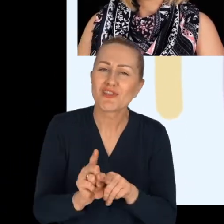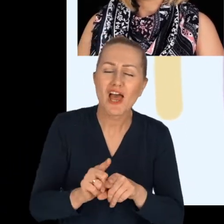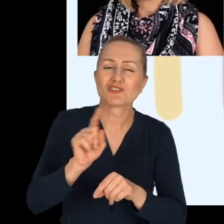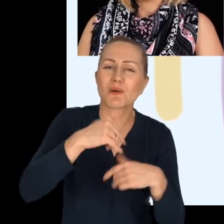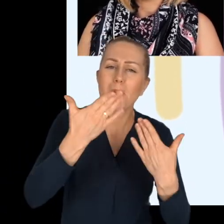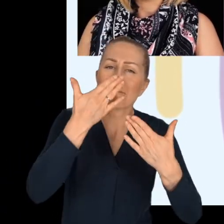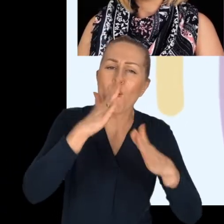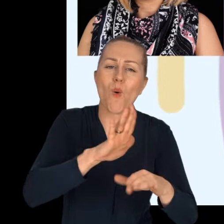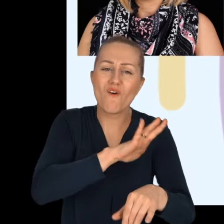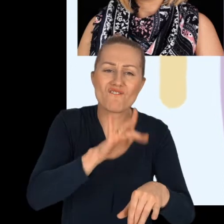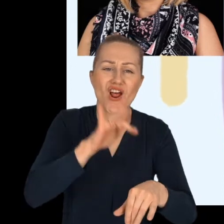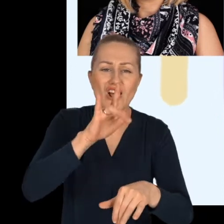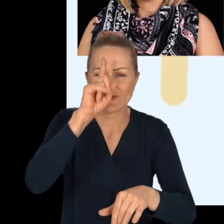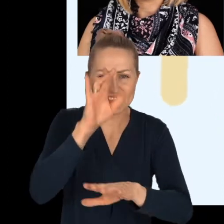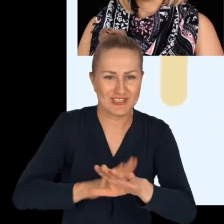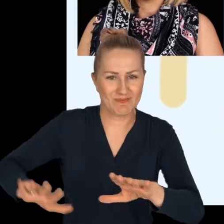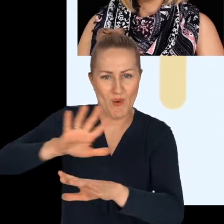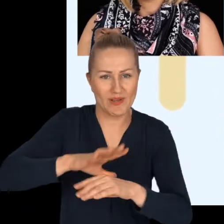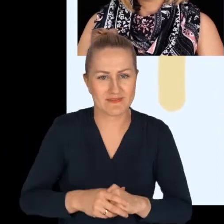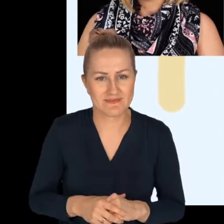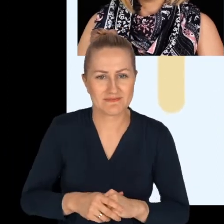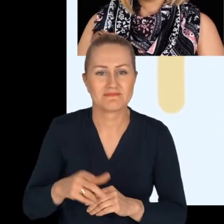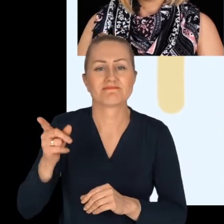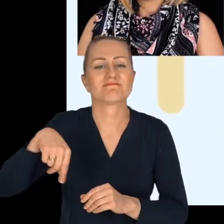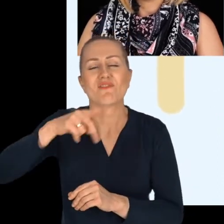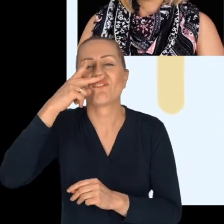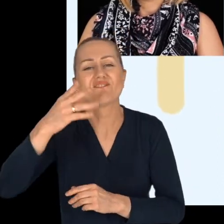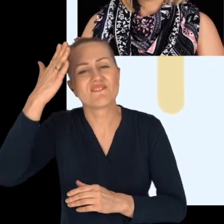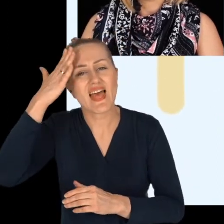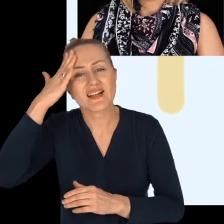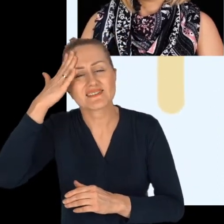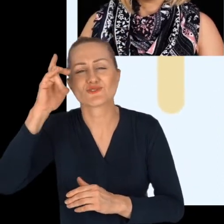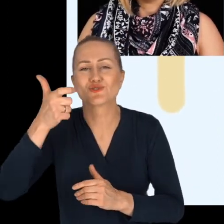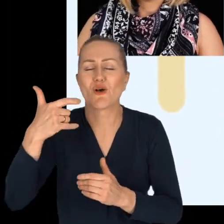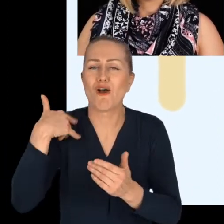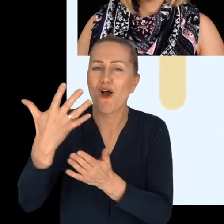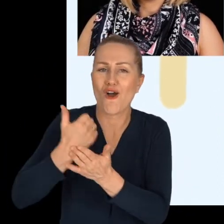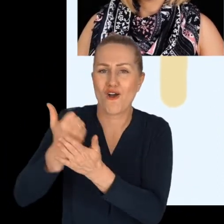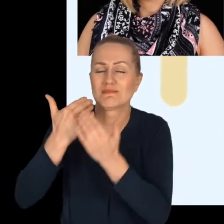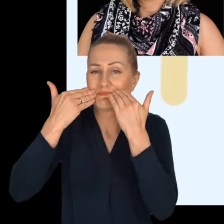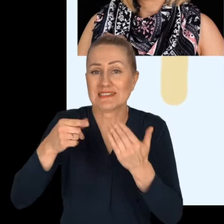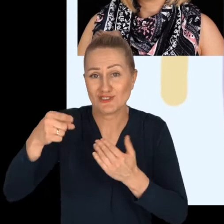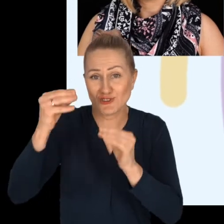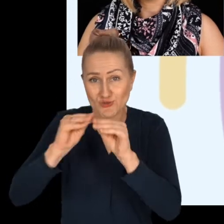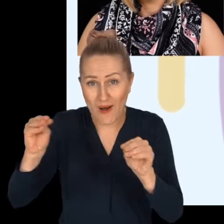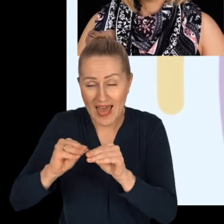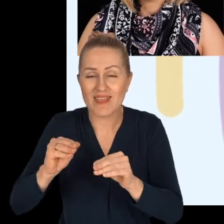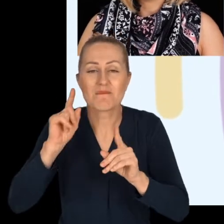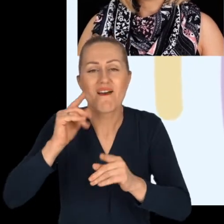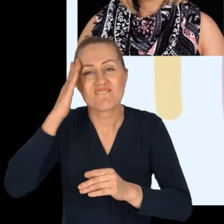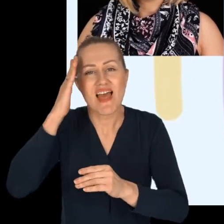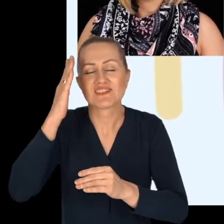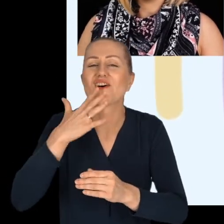też uwrażliwia nas tak społecznie. Wiedzę, którą jakby zdobywamy na tym szkoleniu